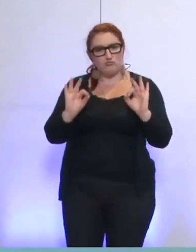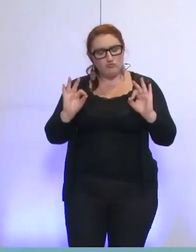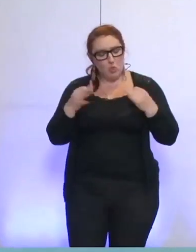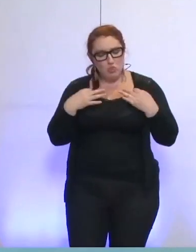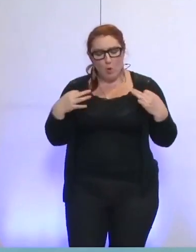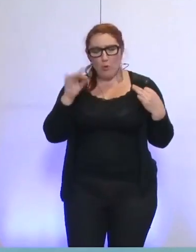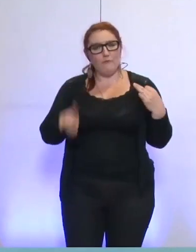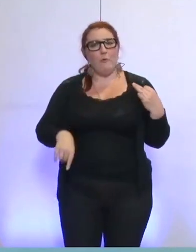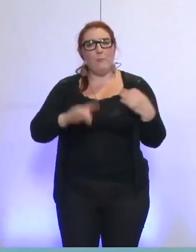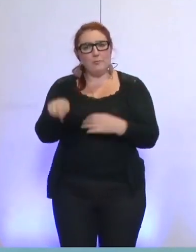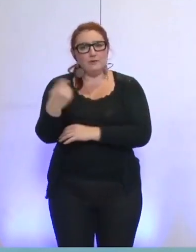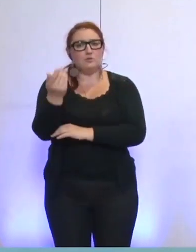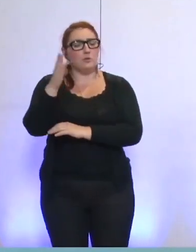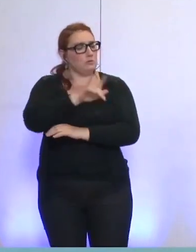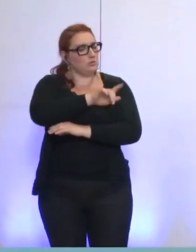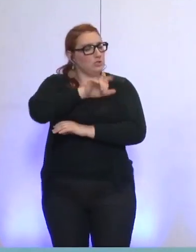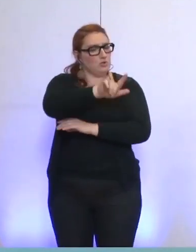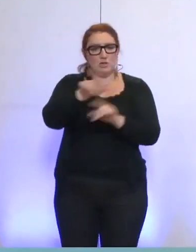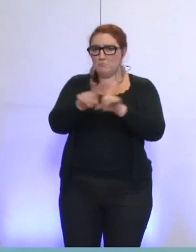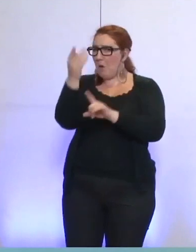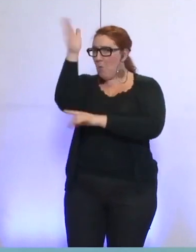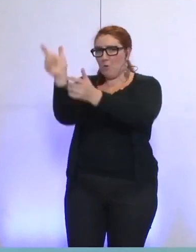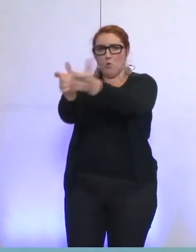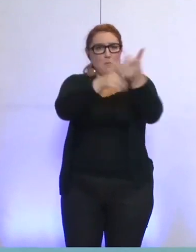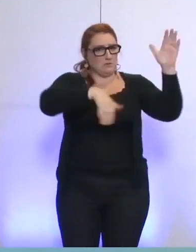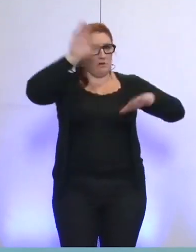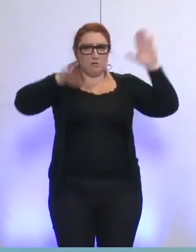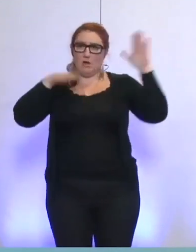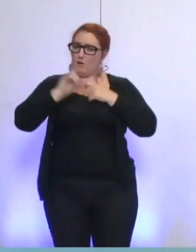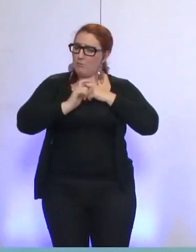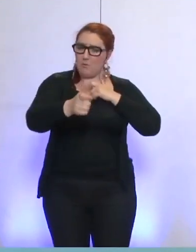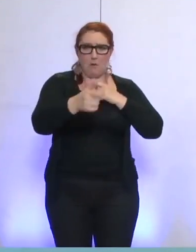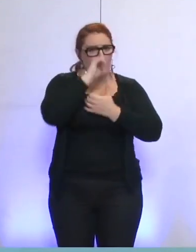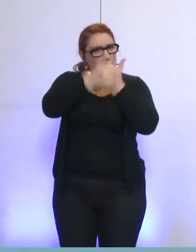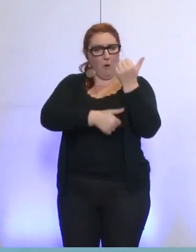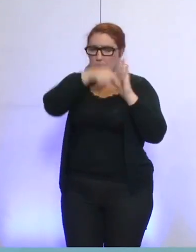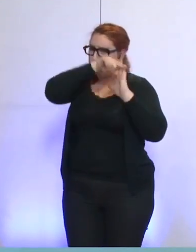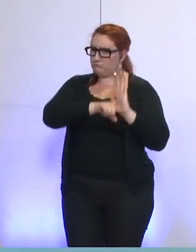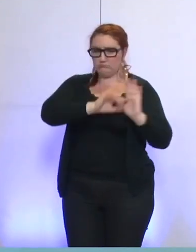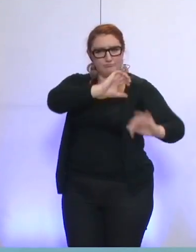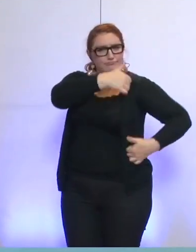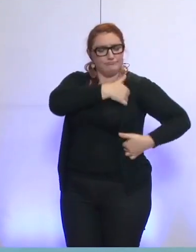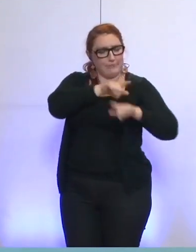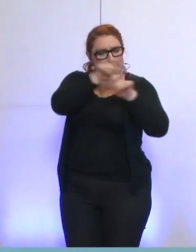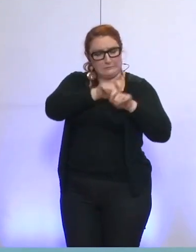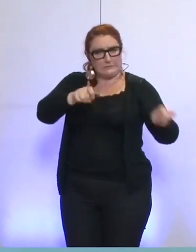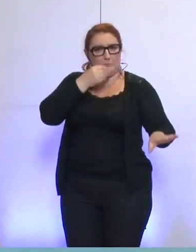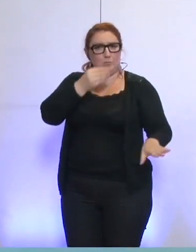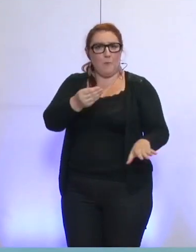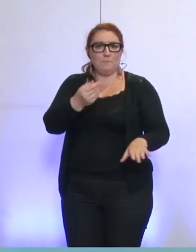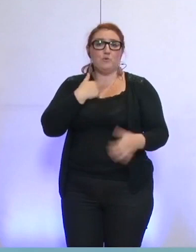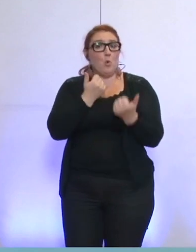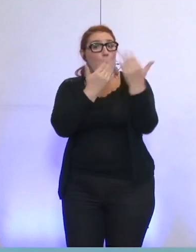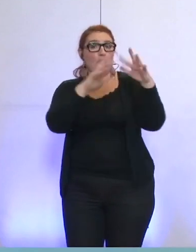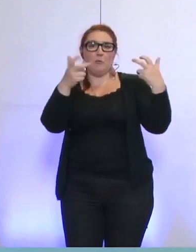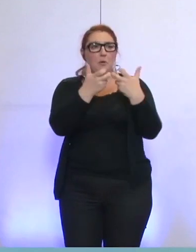GEG, comme les autres candidats, a respecté les modalités et le déroulement de la procédure. Alors que notre offre était très compétitive, nous